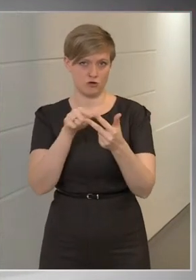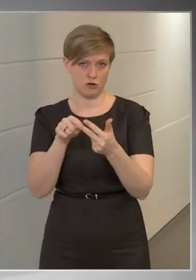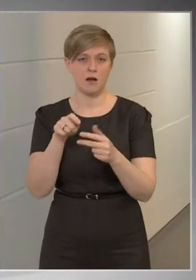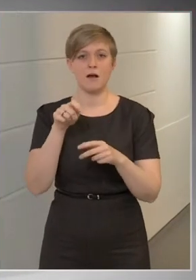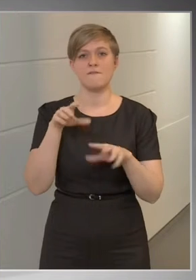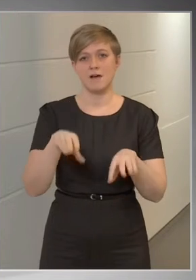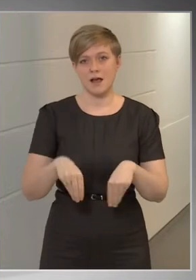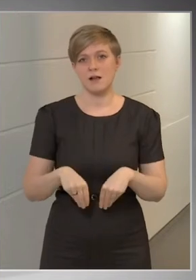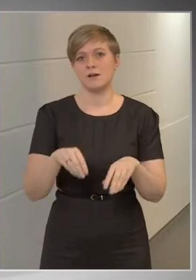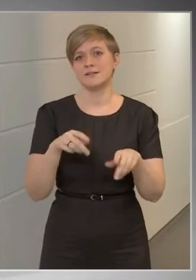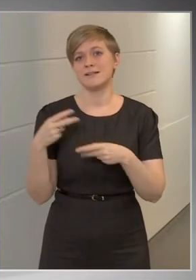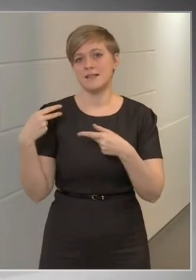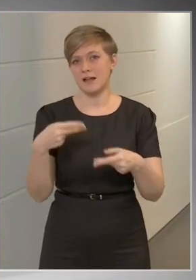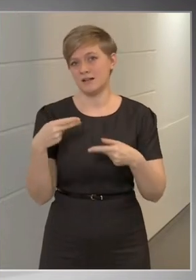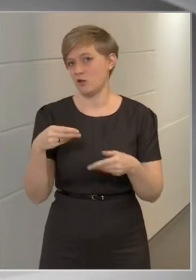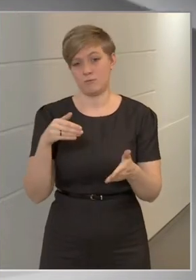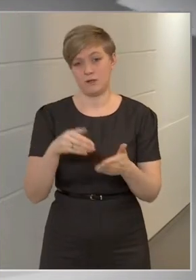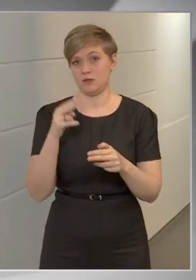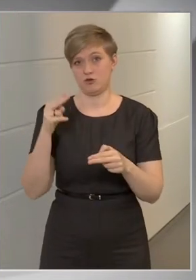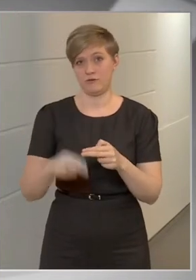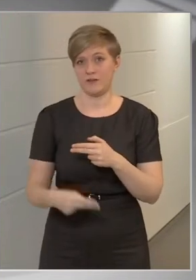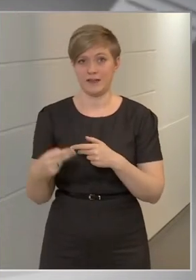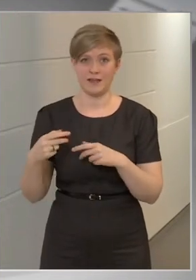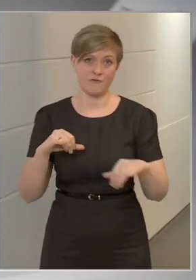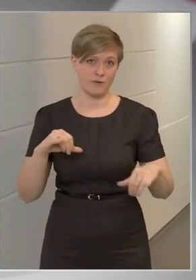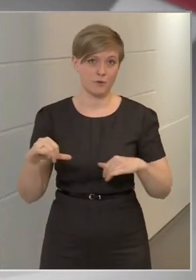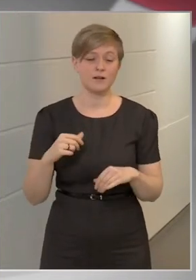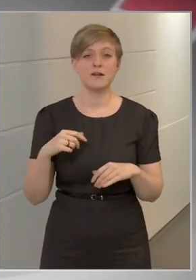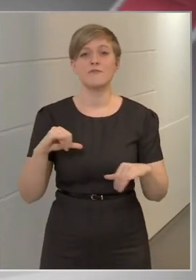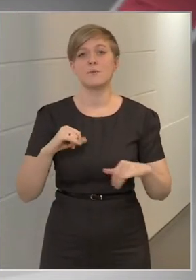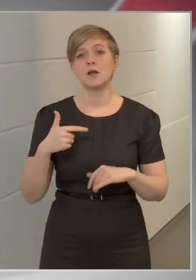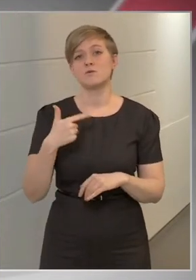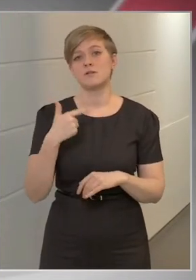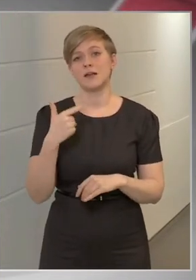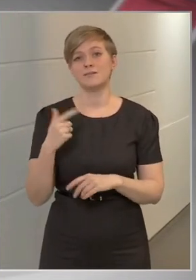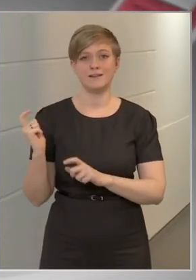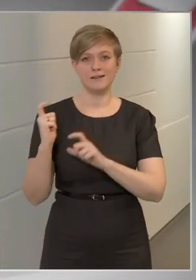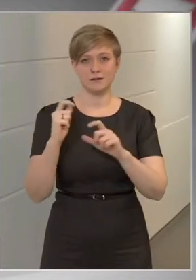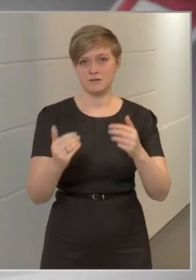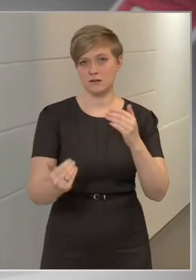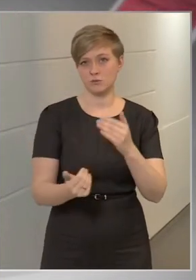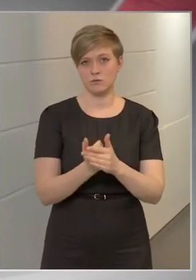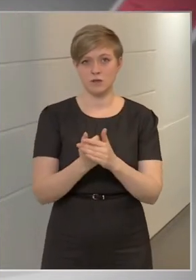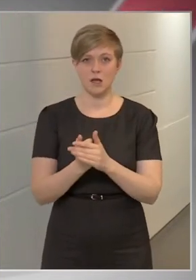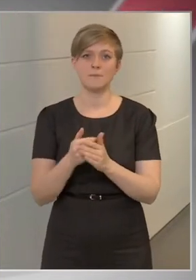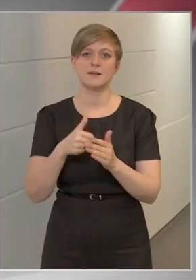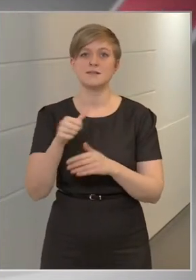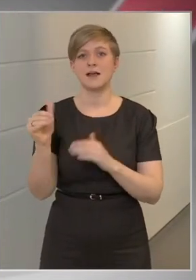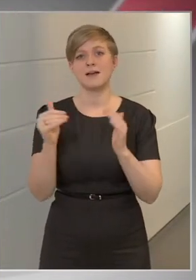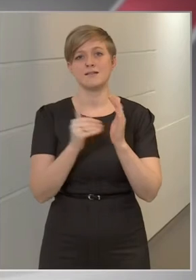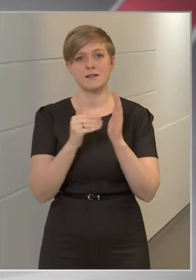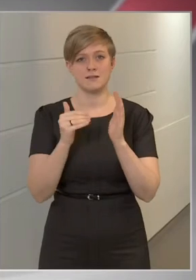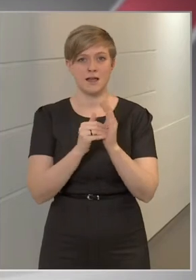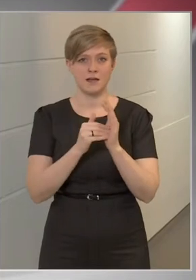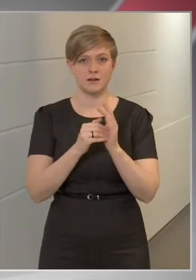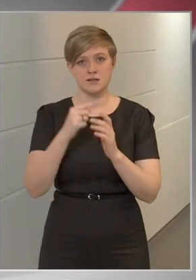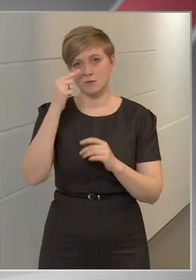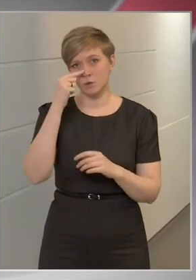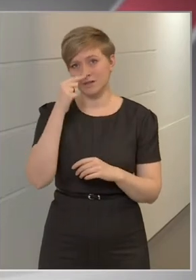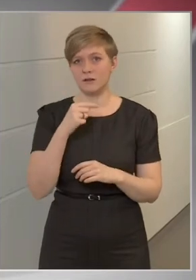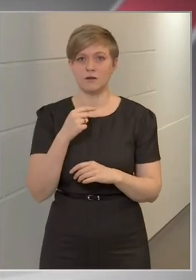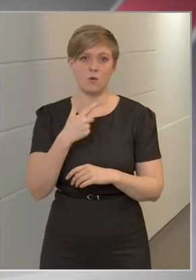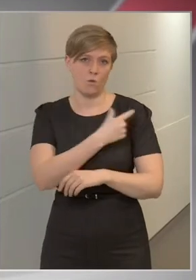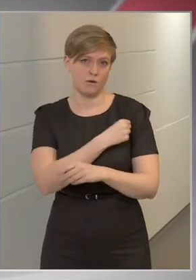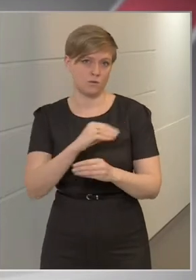szállítást, és még nincs vége februárnak. Február 22-én érkezett meg újabb 100 ezer szputnikoltó